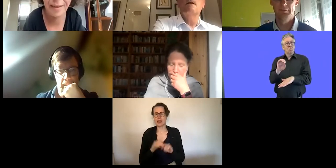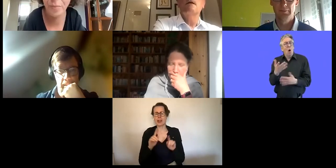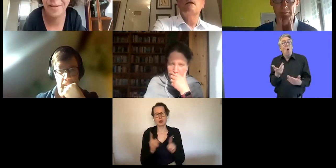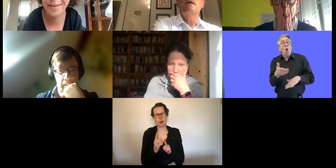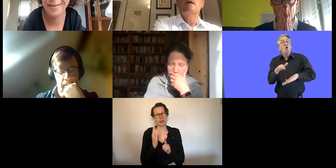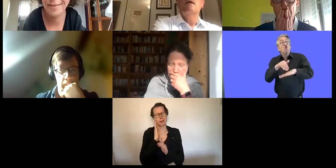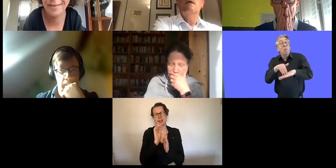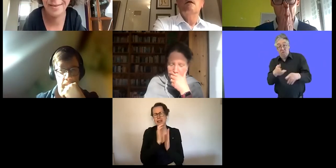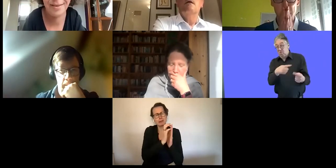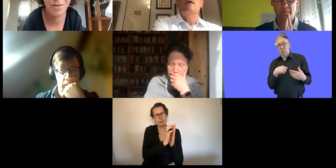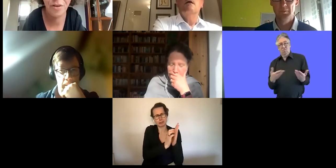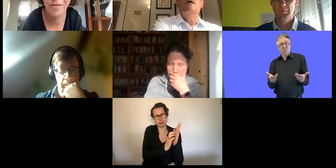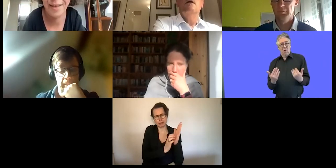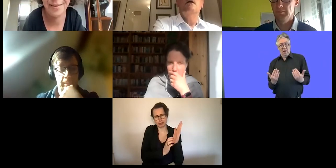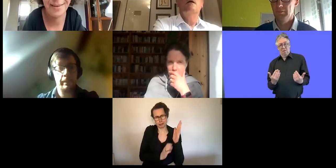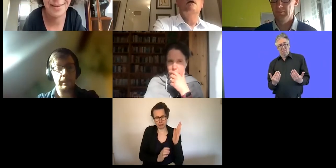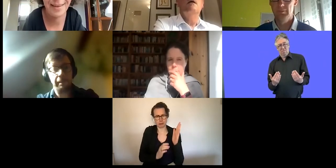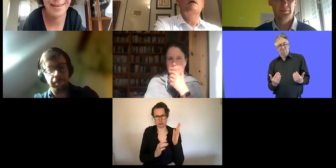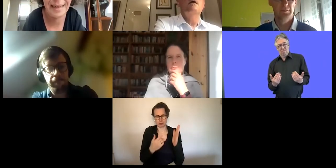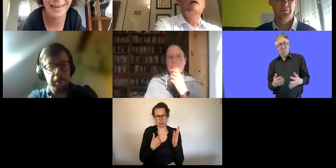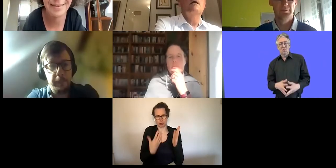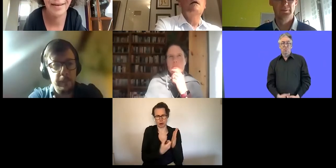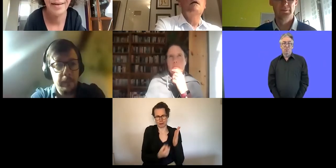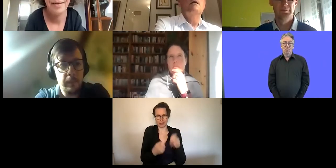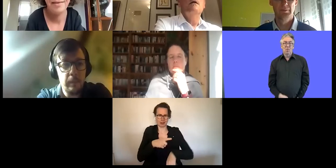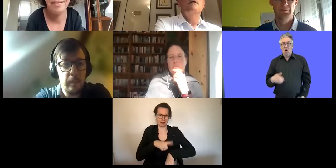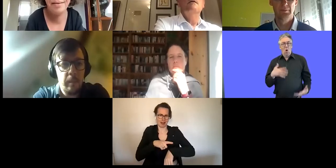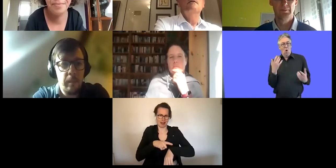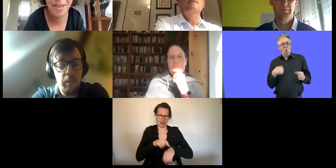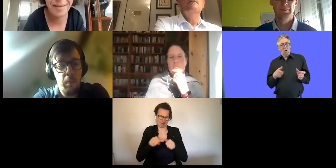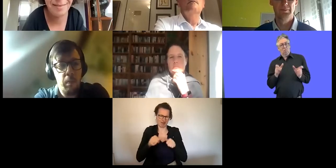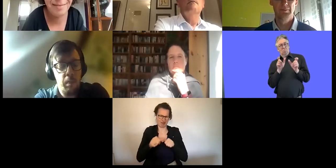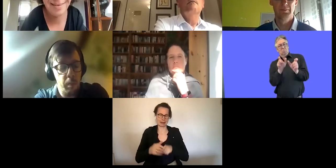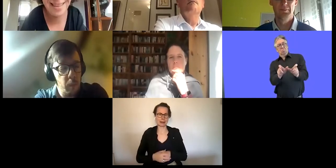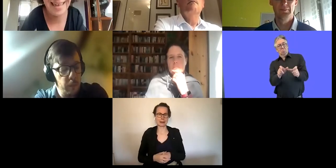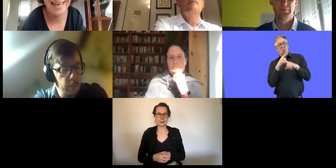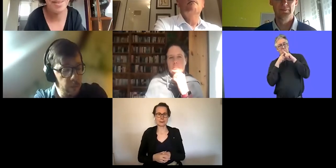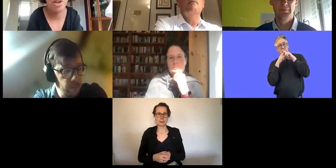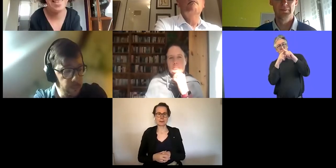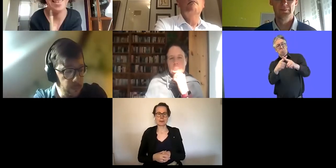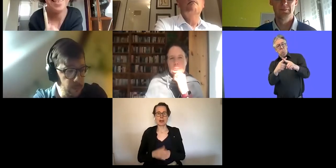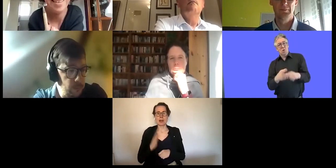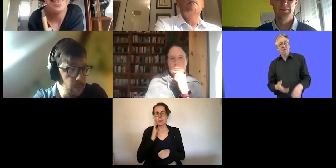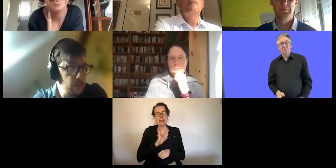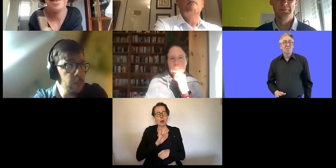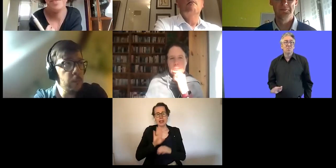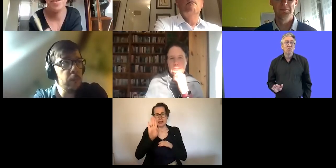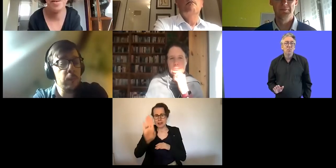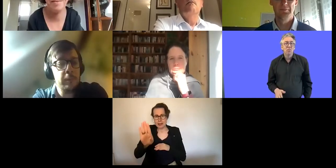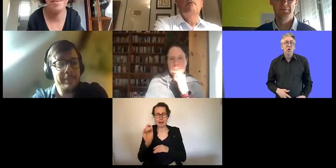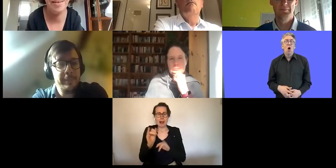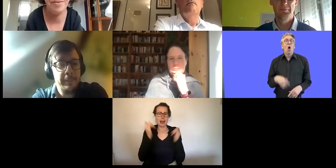-Referate bitte. Das können wir angesichts der Zeit nicht leisten. Bitte nicht die Lebensgeschichte erzählen,